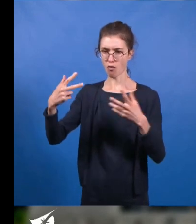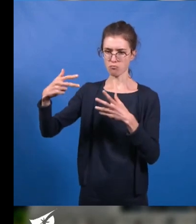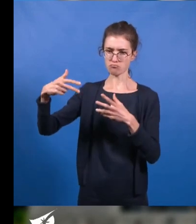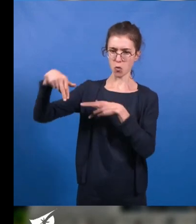délibération. Je vous remercie.